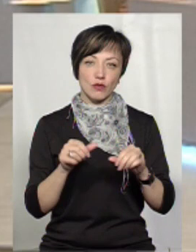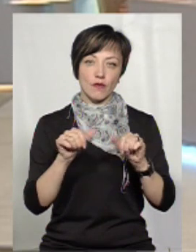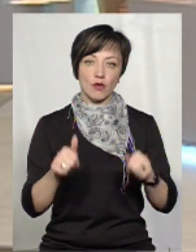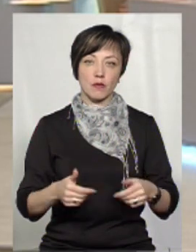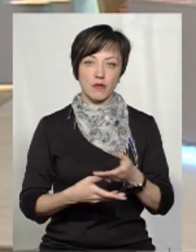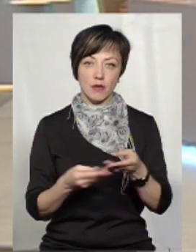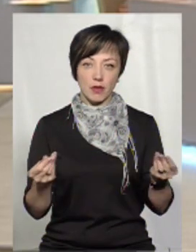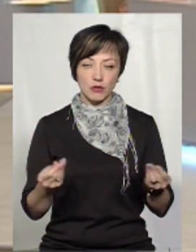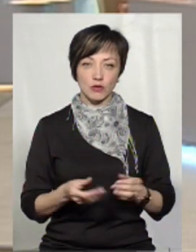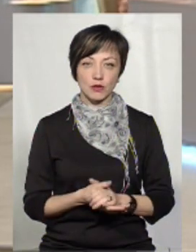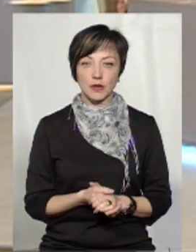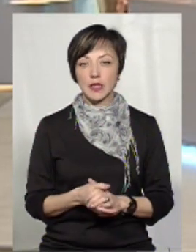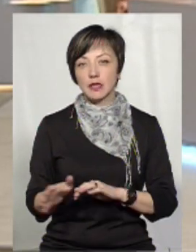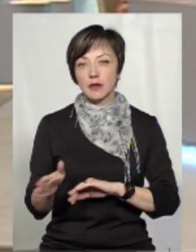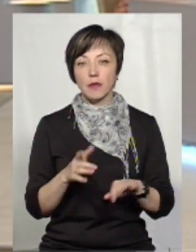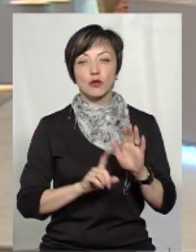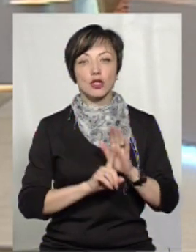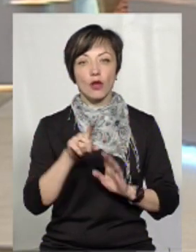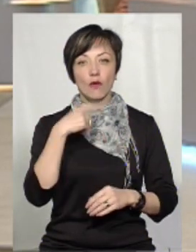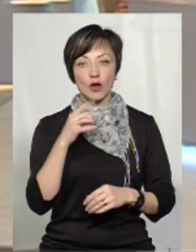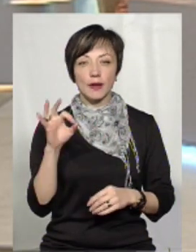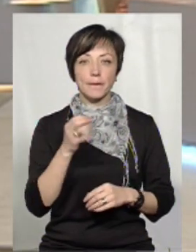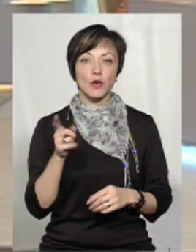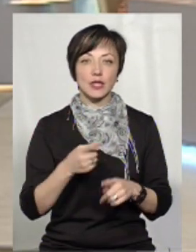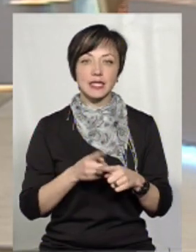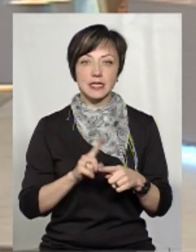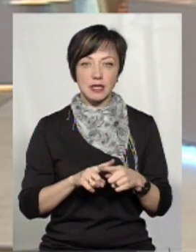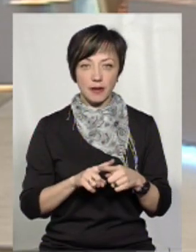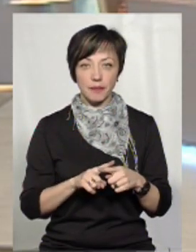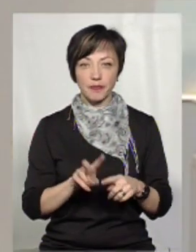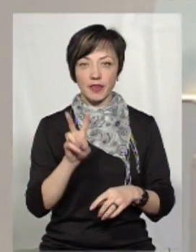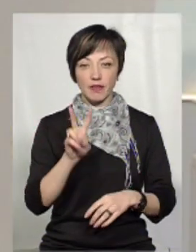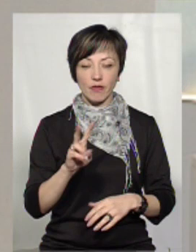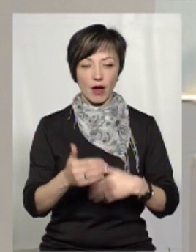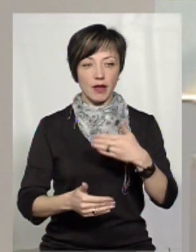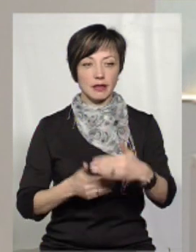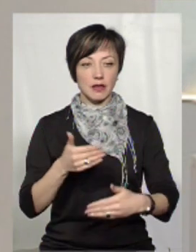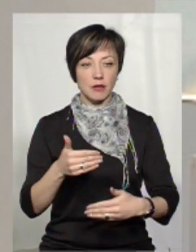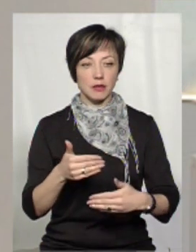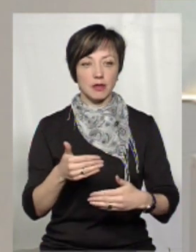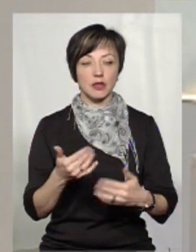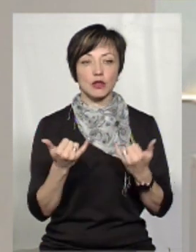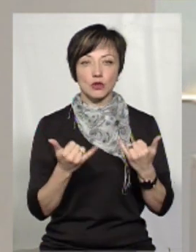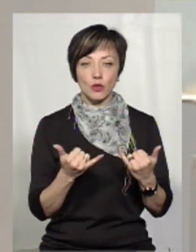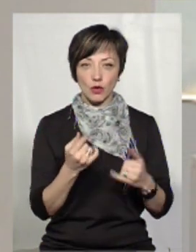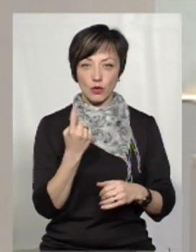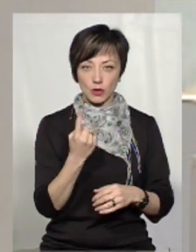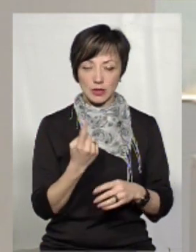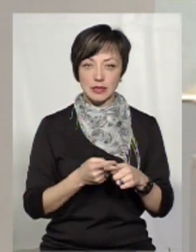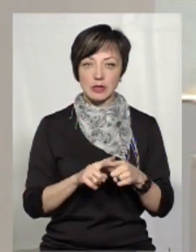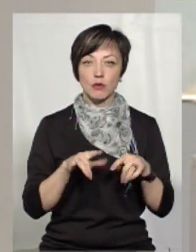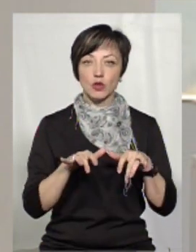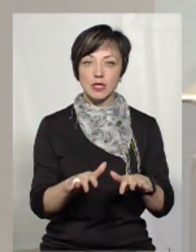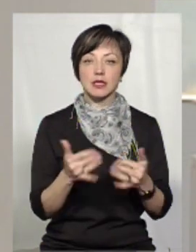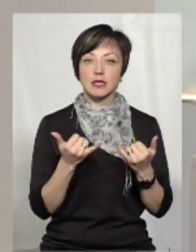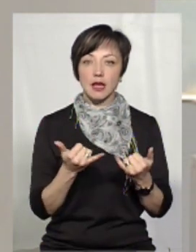формі вже отримаємо. Ви почали говорити про те, що це йде два етапи, ми говоримо сьогодні про один із них. Оці